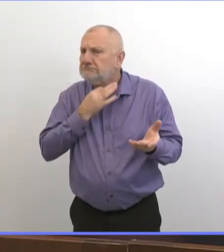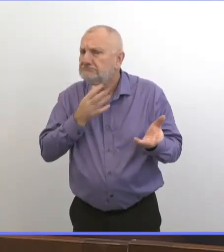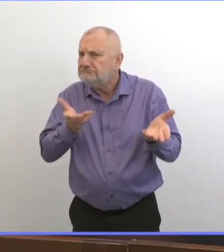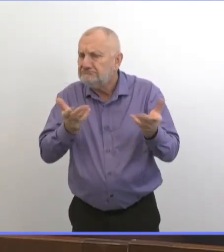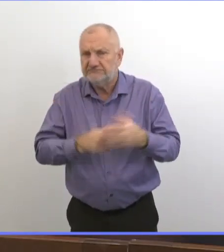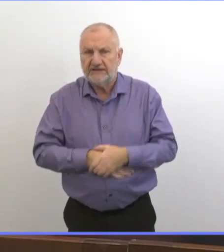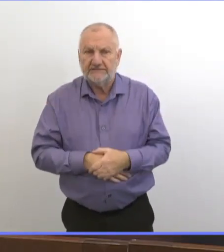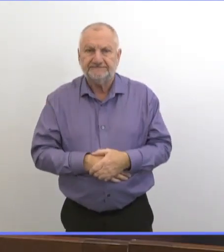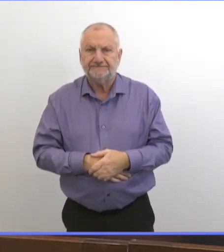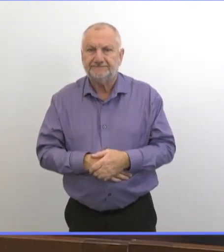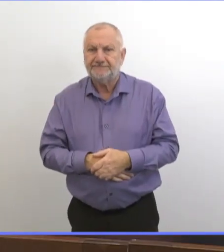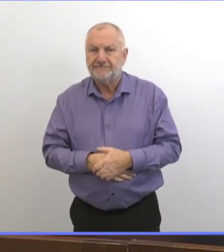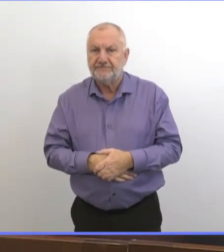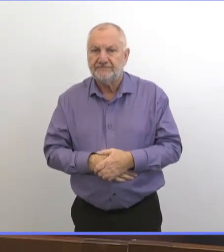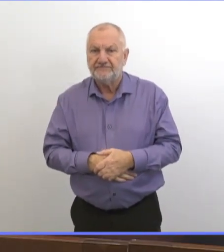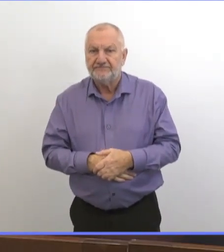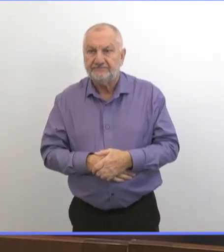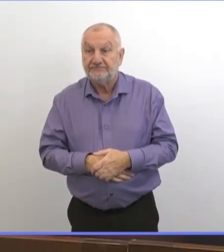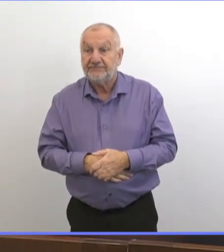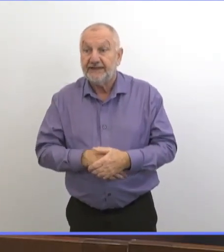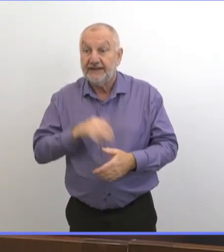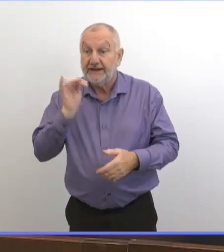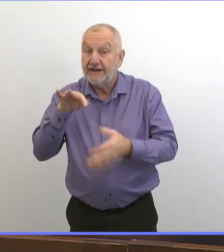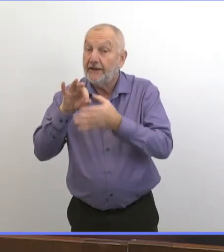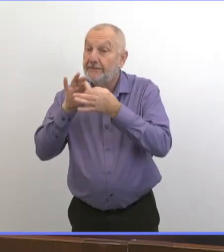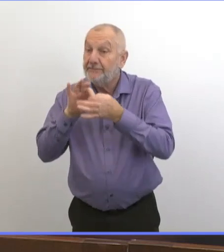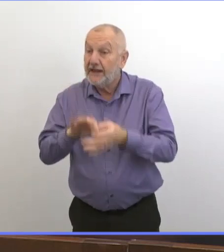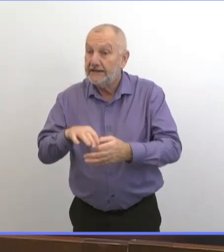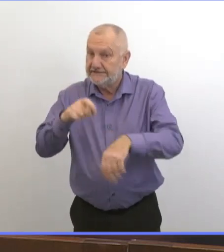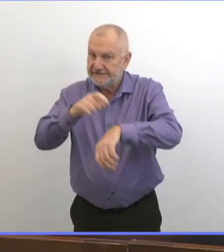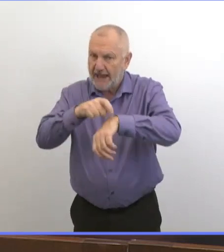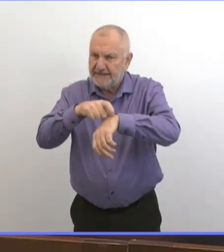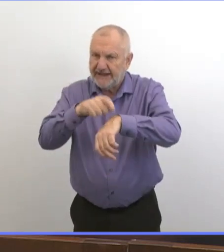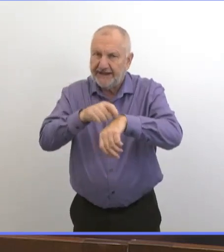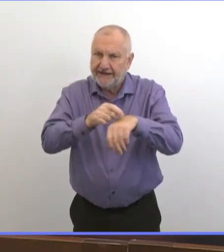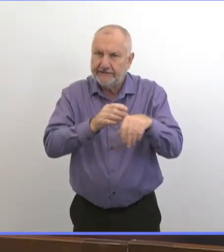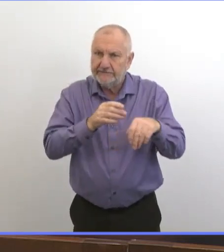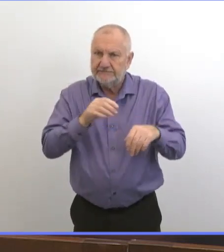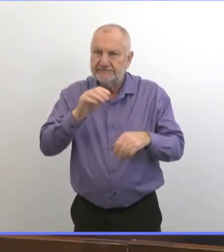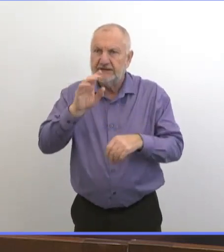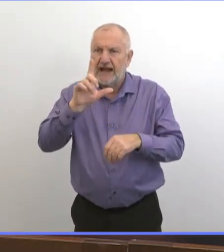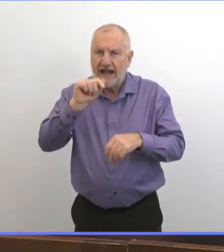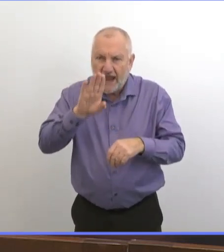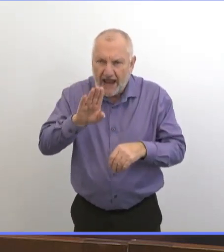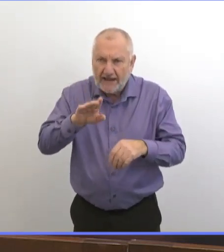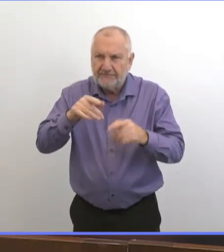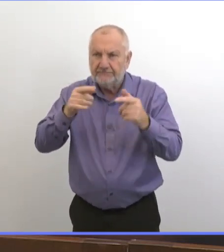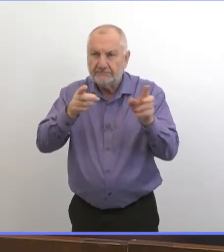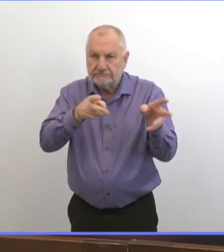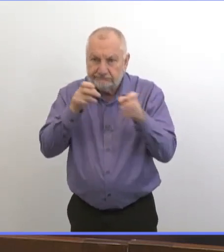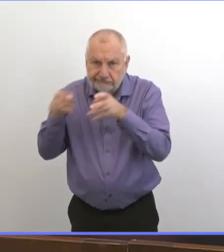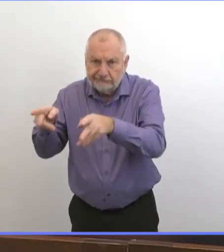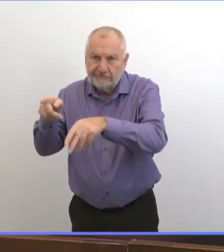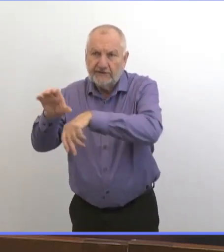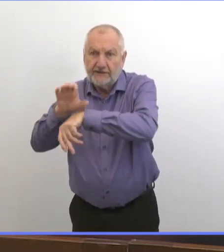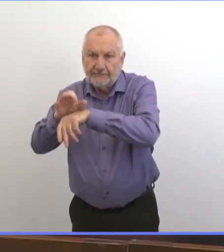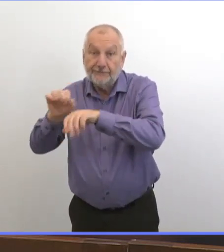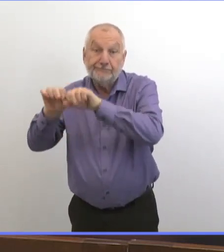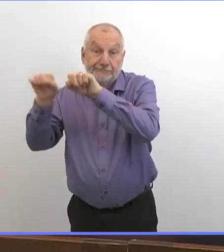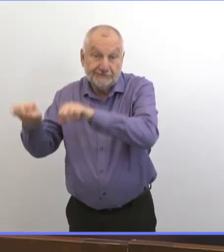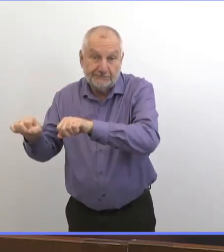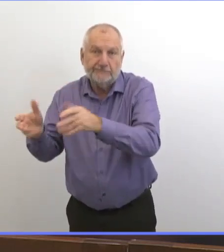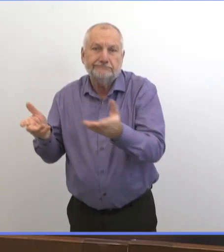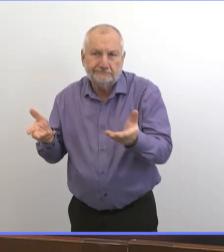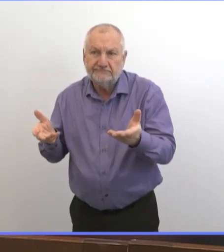Je pense que beaucoup est lié au timing au niveau des laboratoires et des données saisies dans le